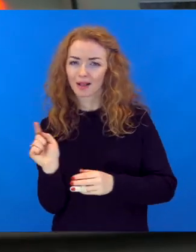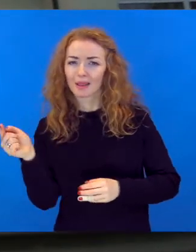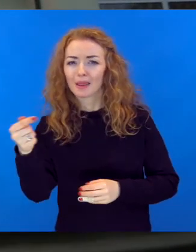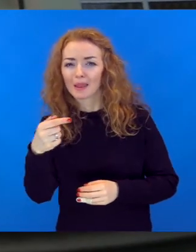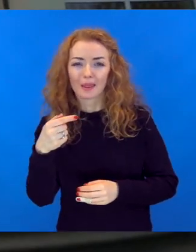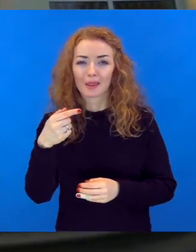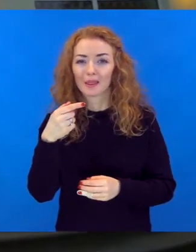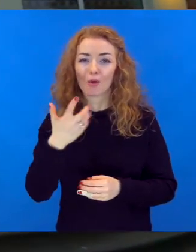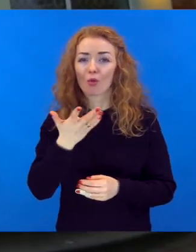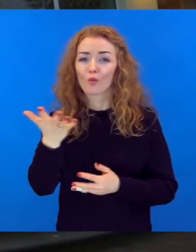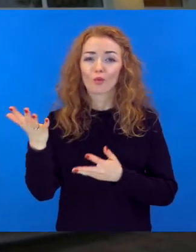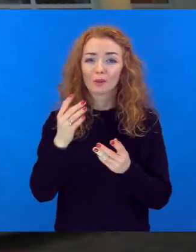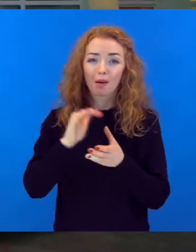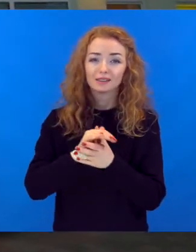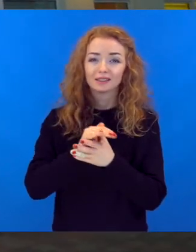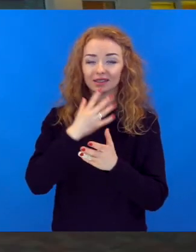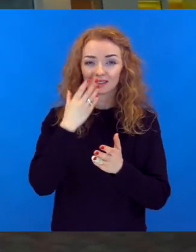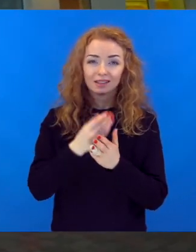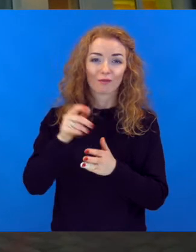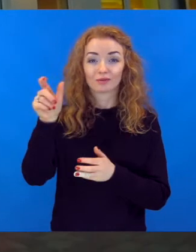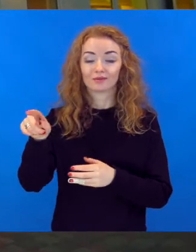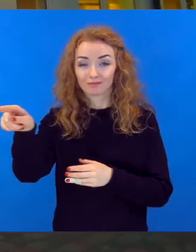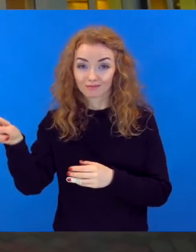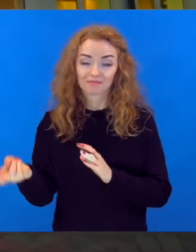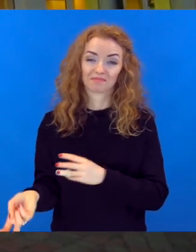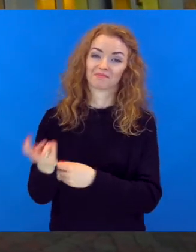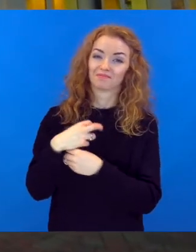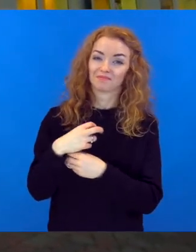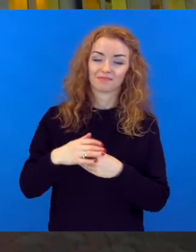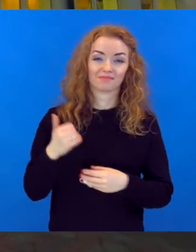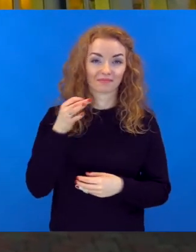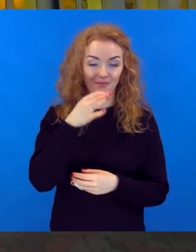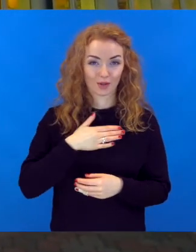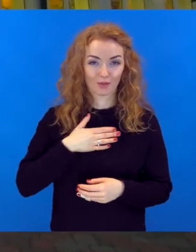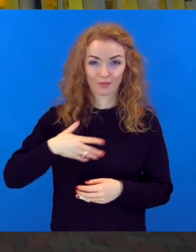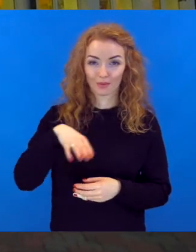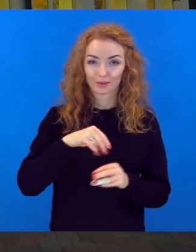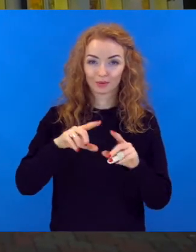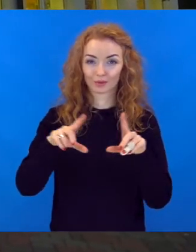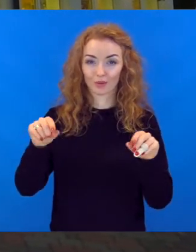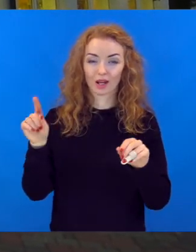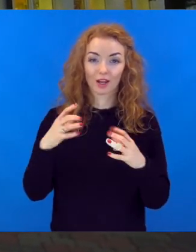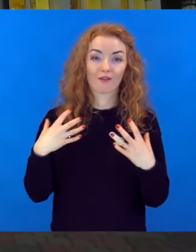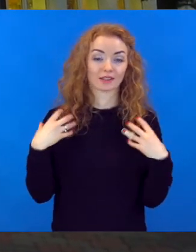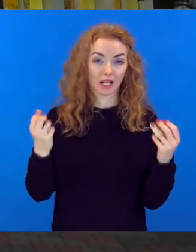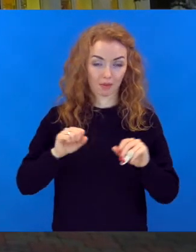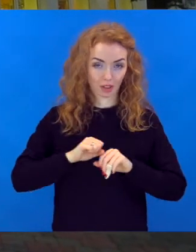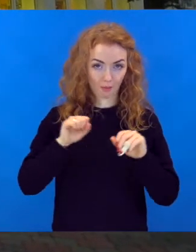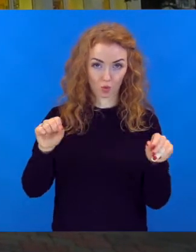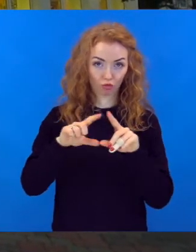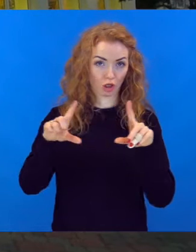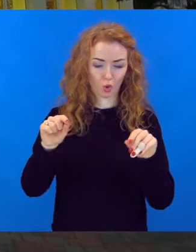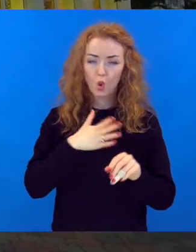kurš pazīst pa saviem kanāliem, uzrunā un atrod. Mūsu skolā, teiksim, ir veselības